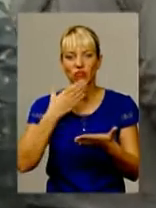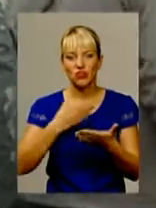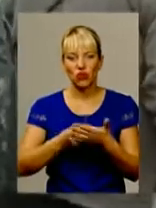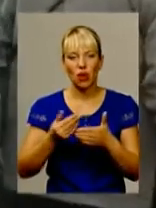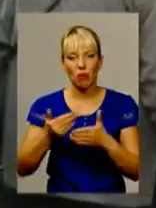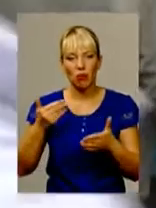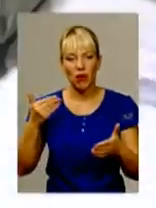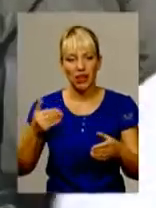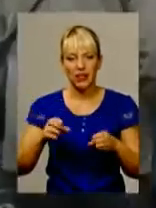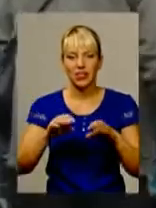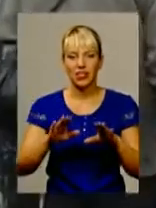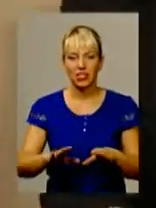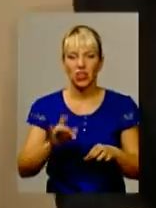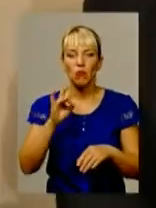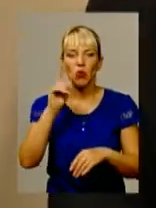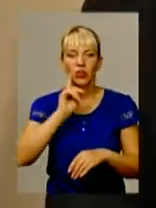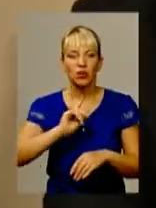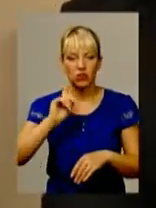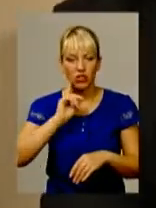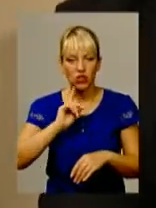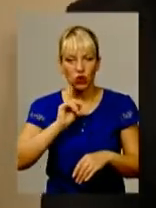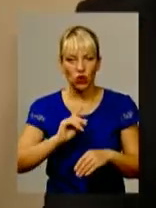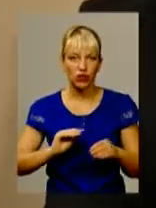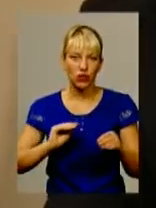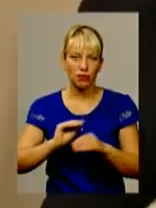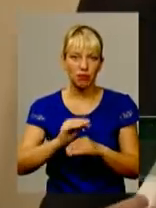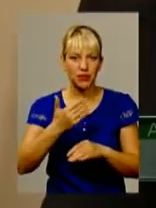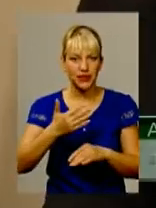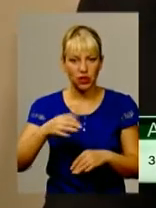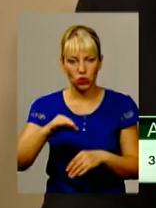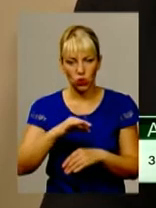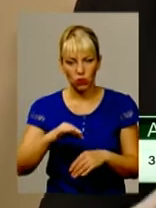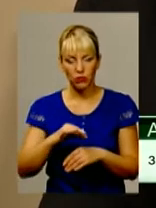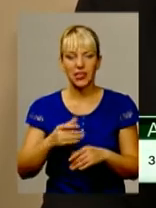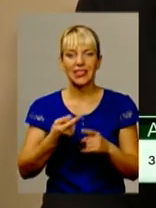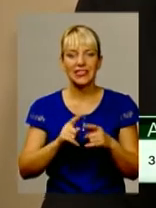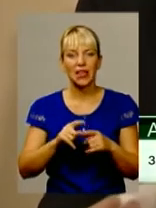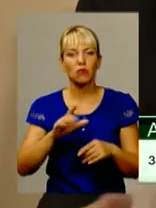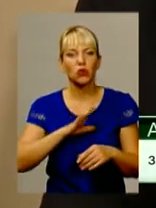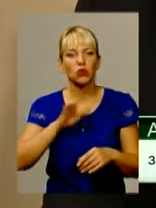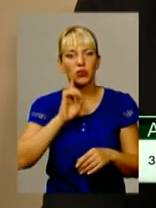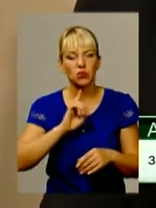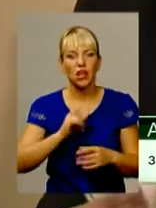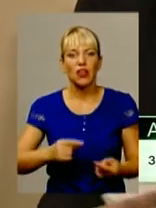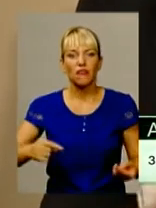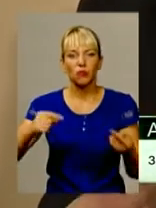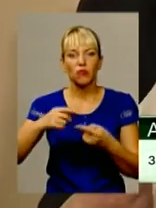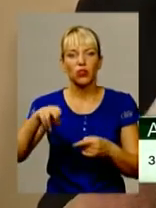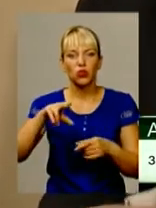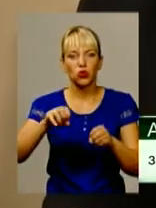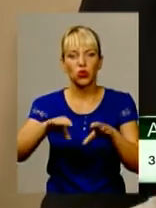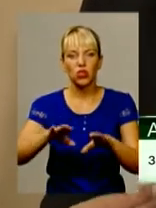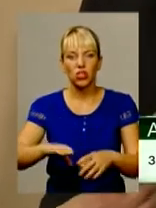вартості проїзду. Це рішення було тимчасове і відповідно до рішення антимонопольного комітету